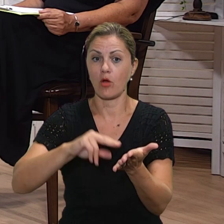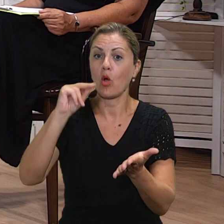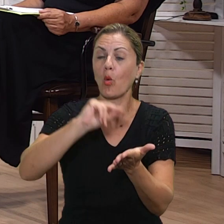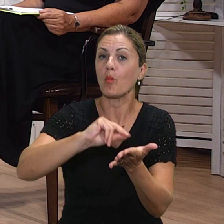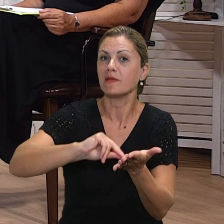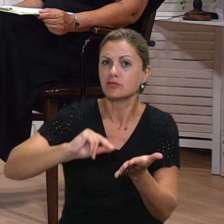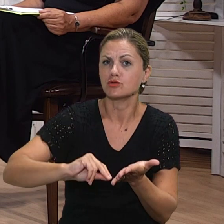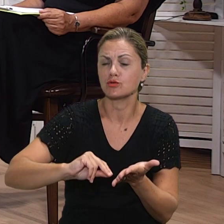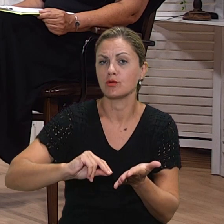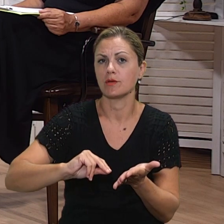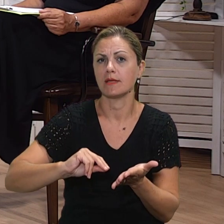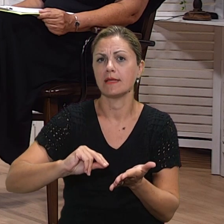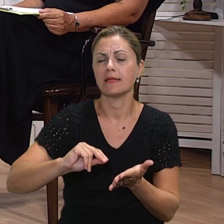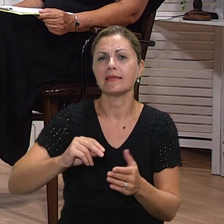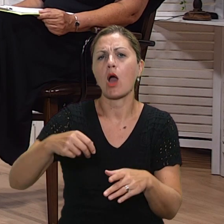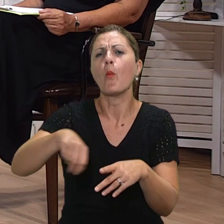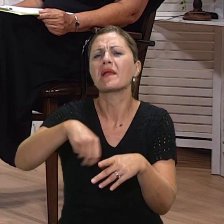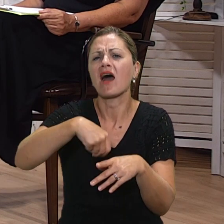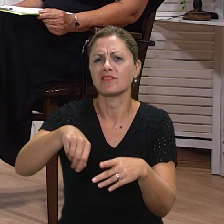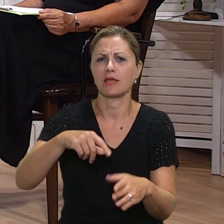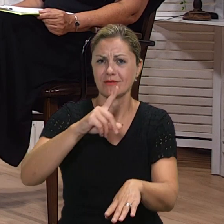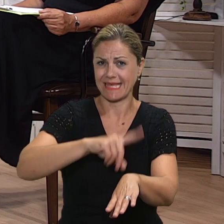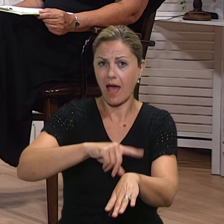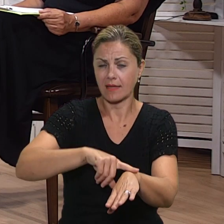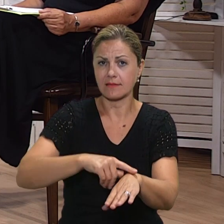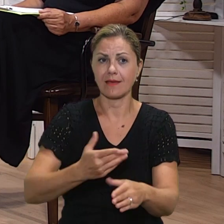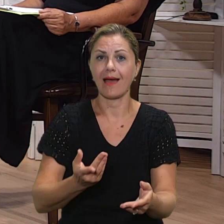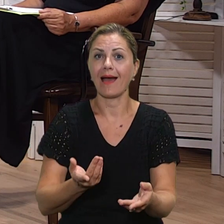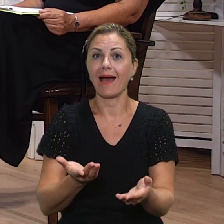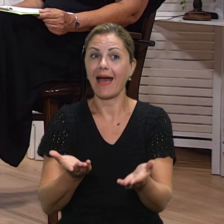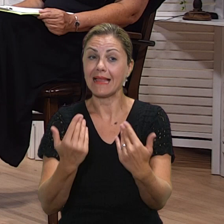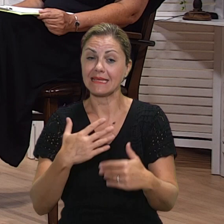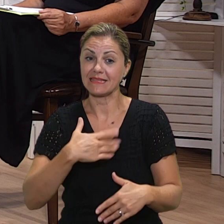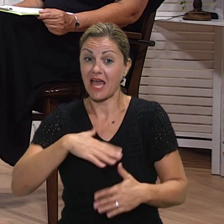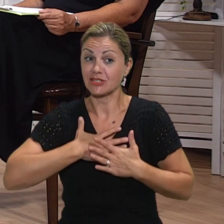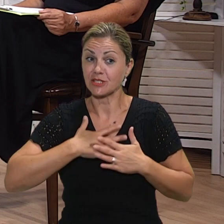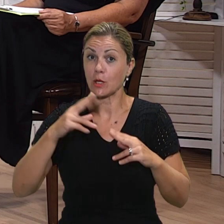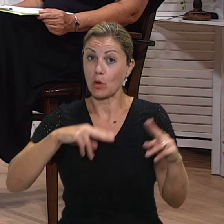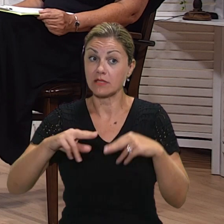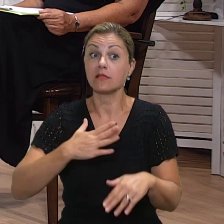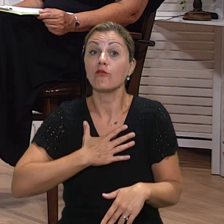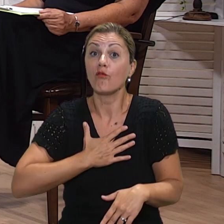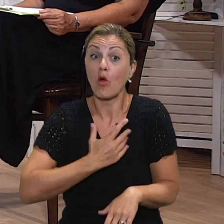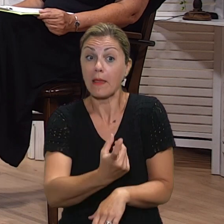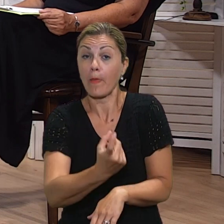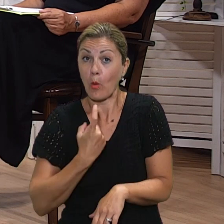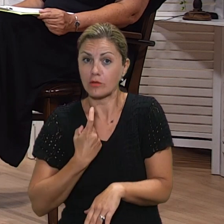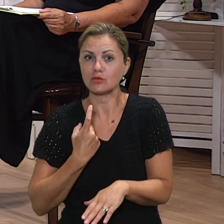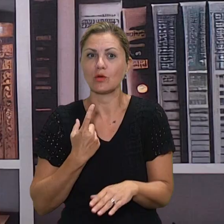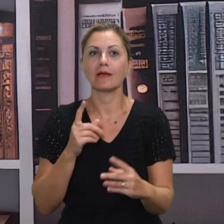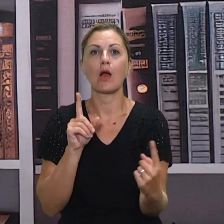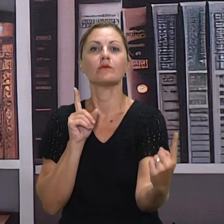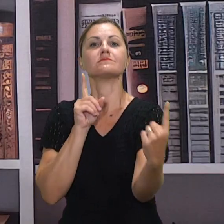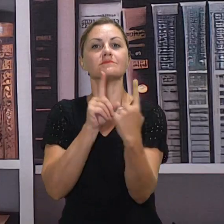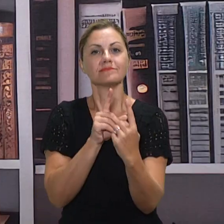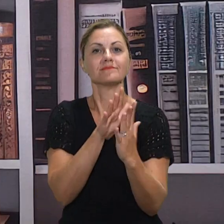razgovarati o djetetu. Naravno tu dolaze i roditelji čija su djeca, stvarno i odlikaši, jer vole